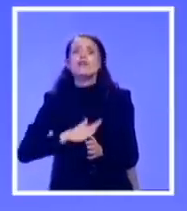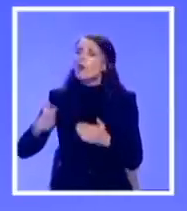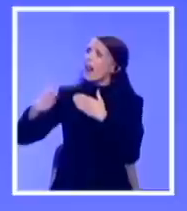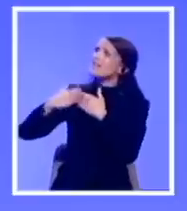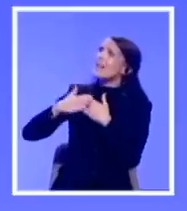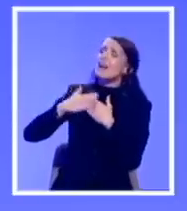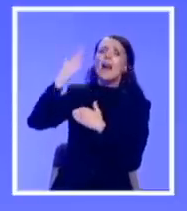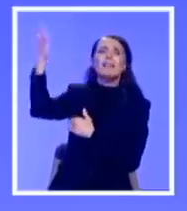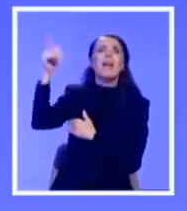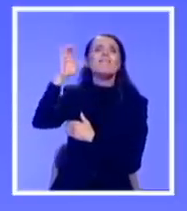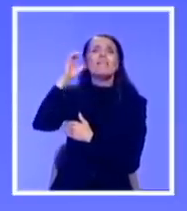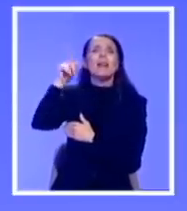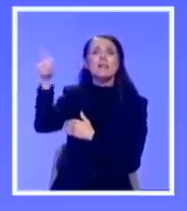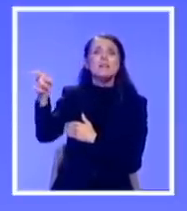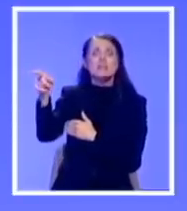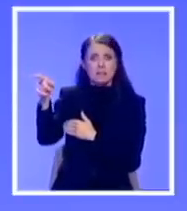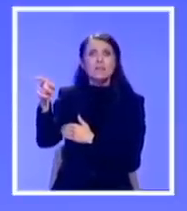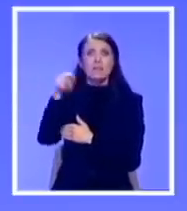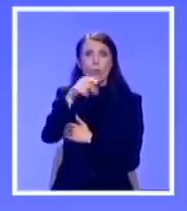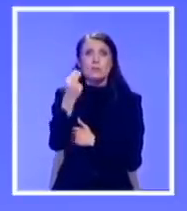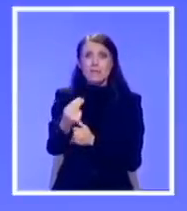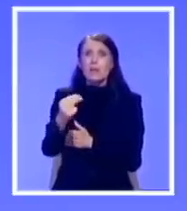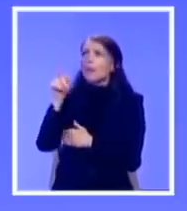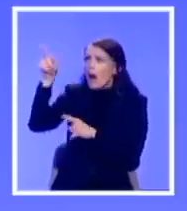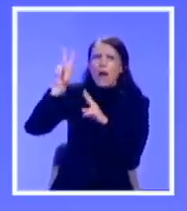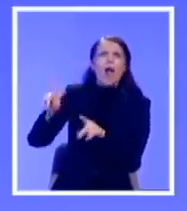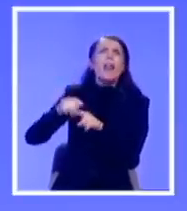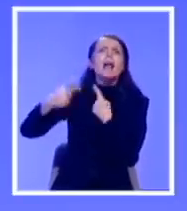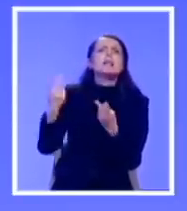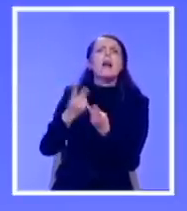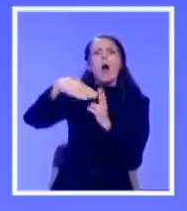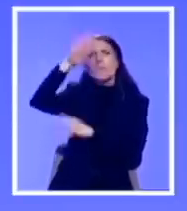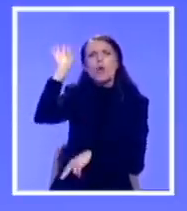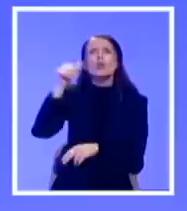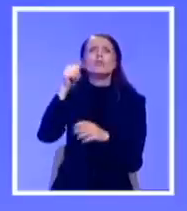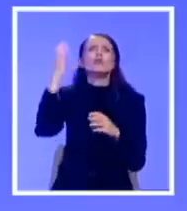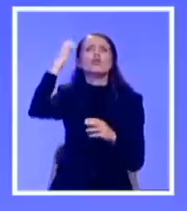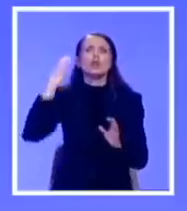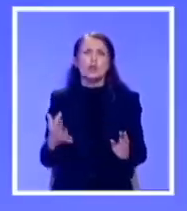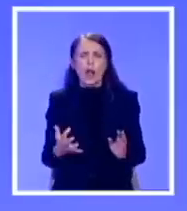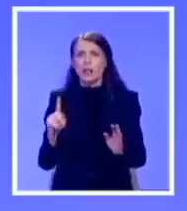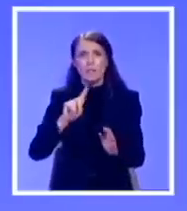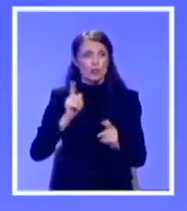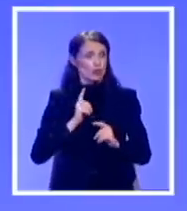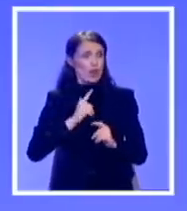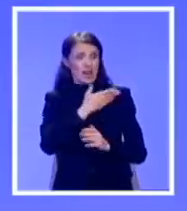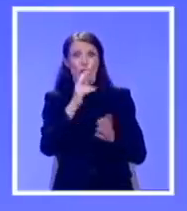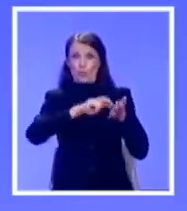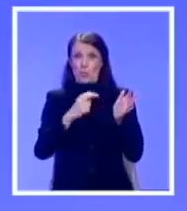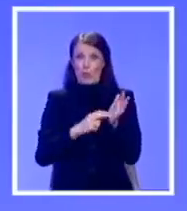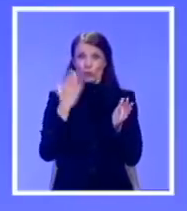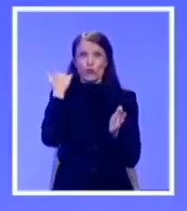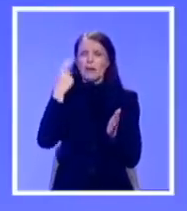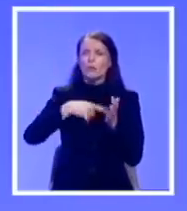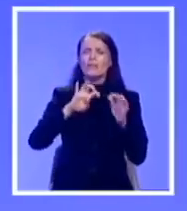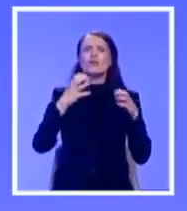naslednik režima Slobodana Miloševića i Vojslava Šešina. Dakle, ne možete očekivati da je političari, ljudi koji su kreirali ratove 90. i